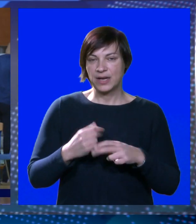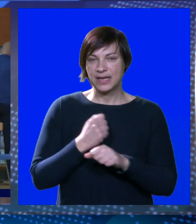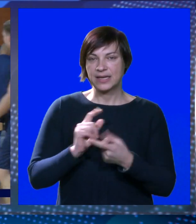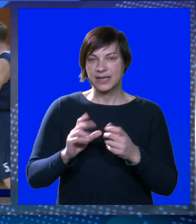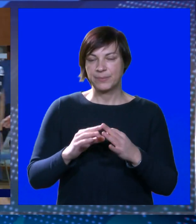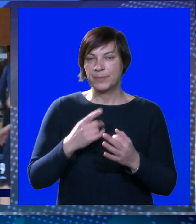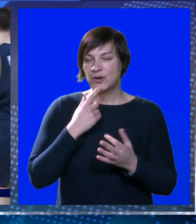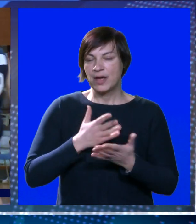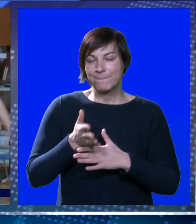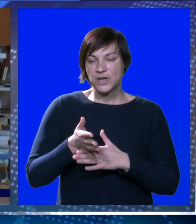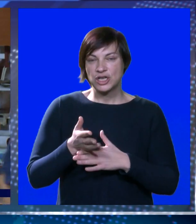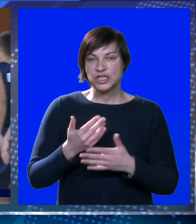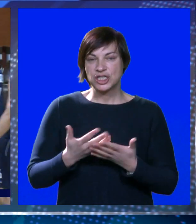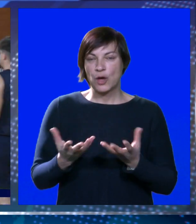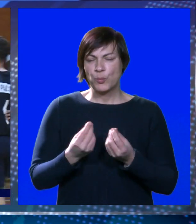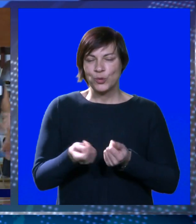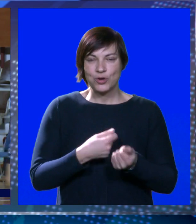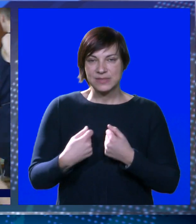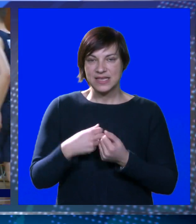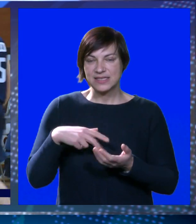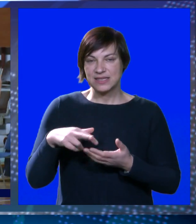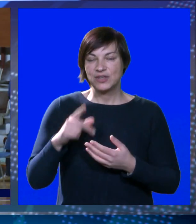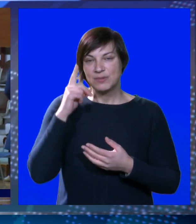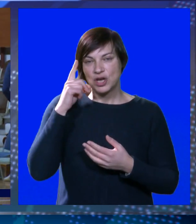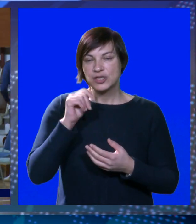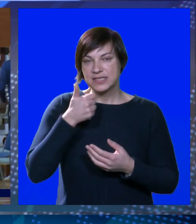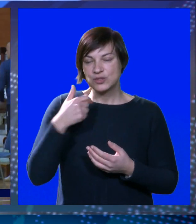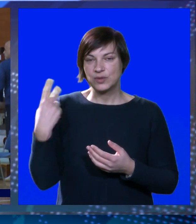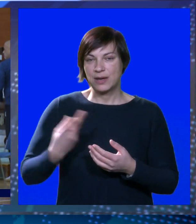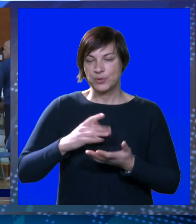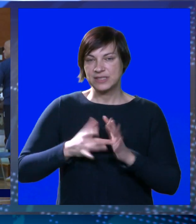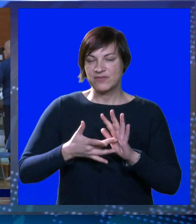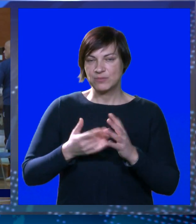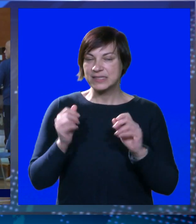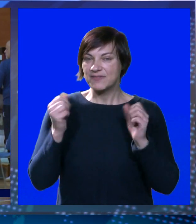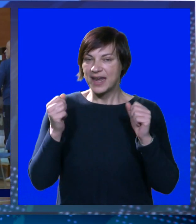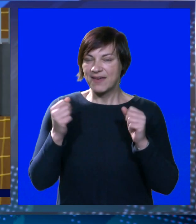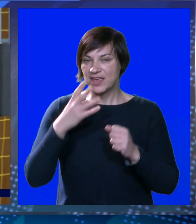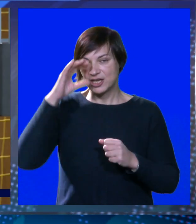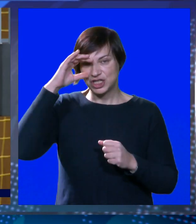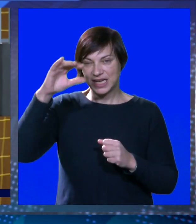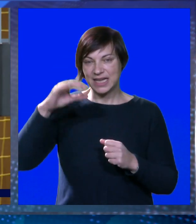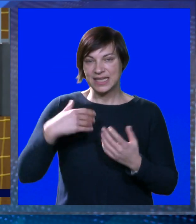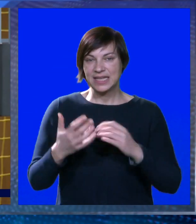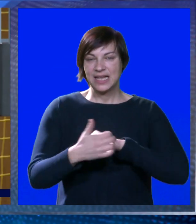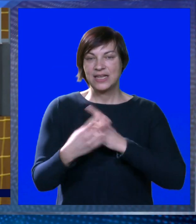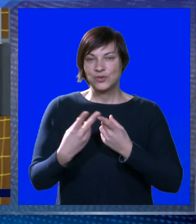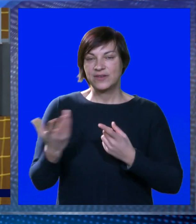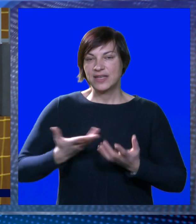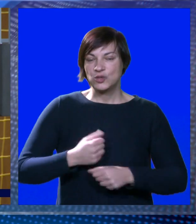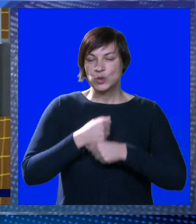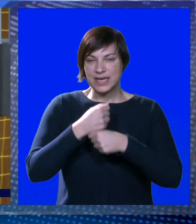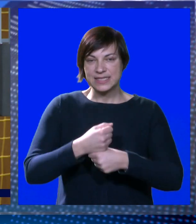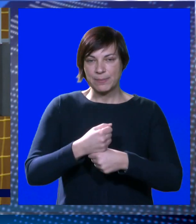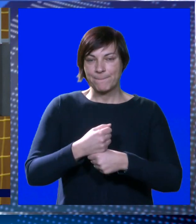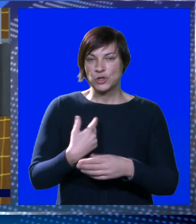gripa koje su prošle, tako da, evo, puno sastavu, idemo na Osijek sutra, pozivamo sve navijače, gledatelje TV-a dođu da nas